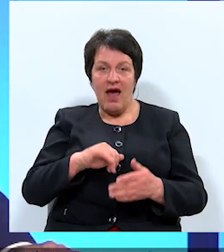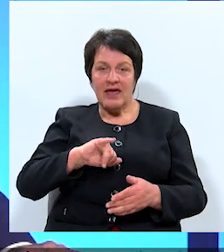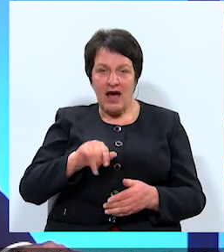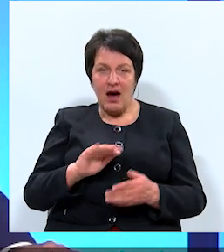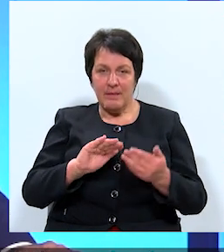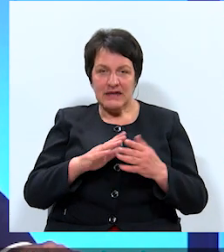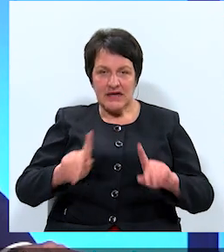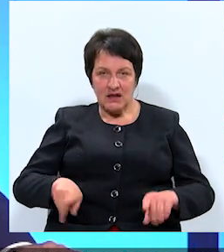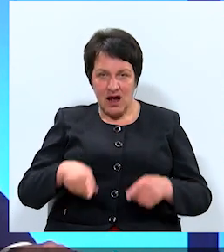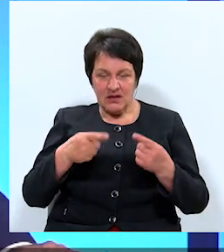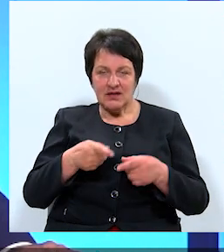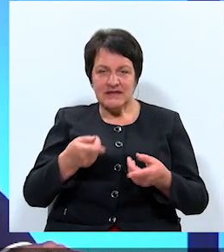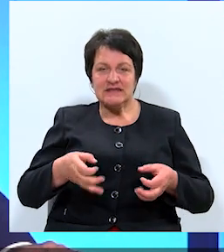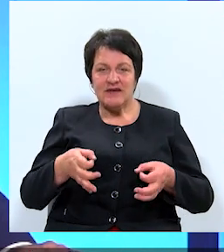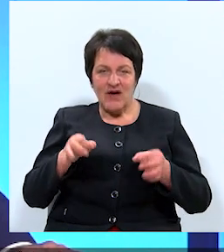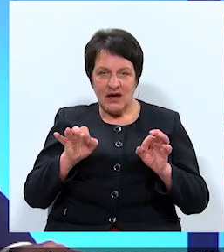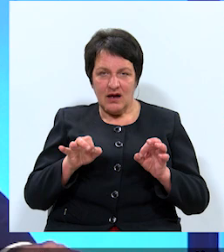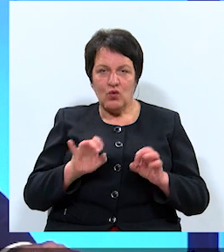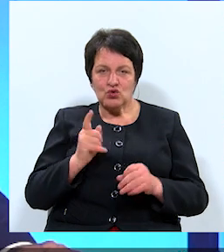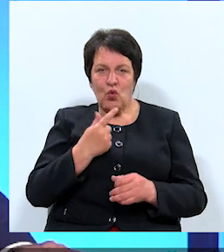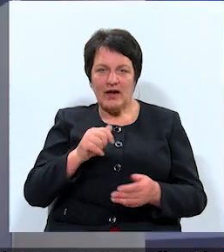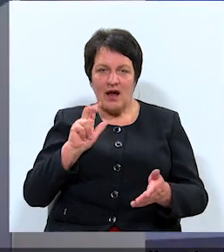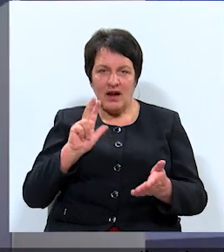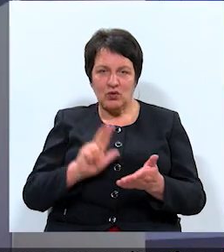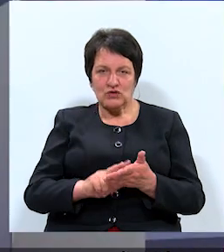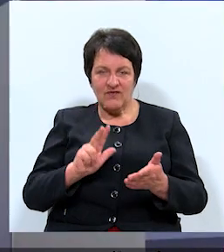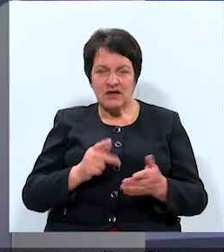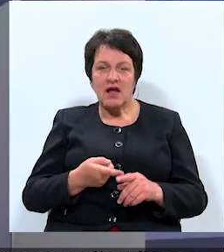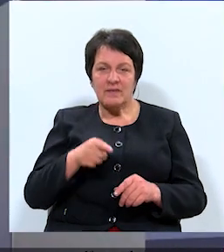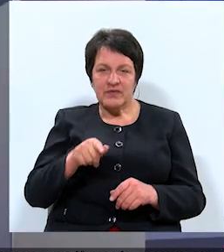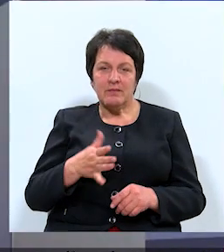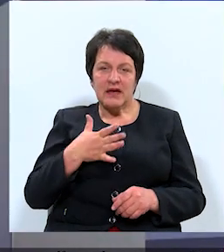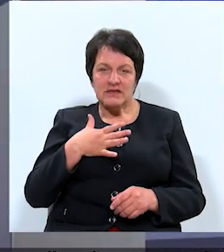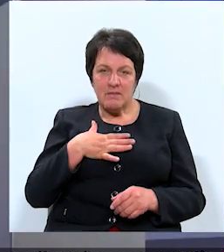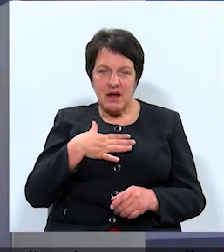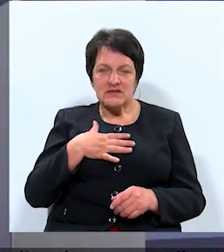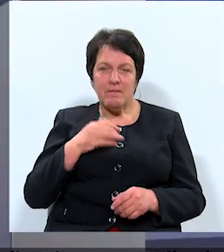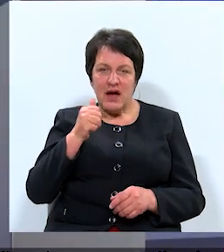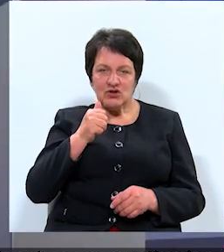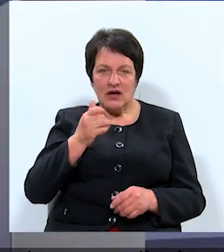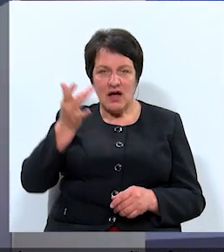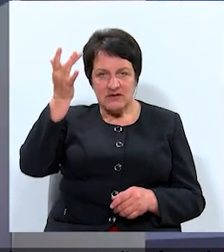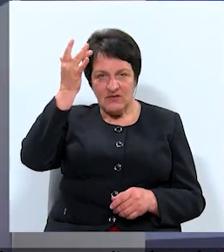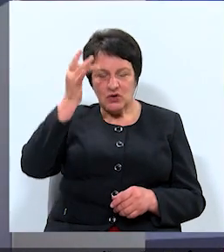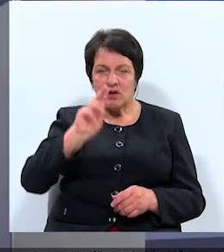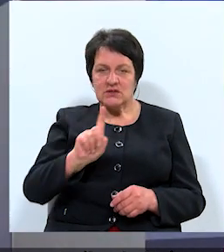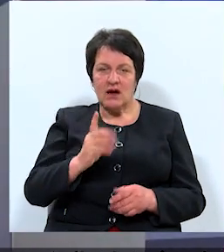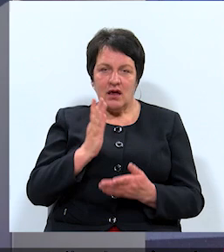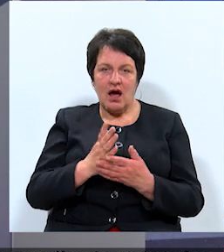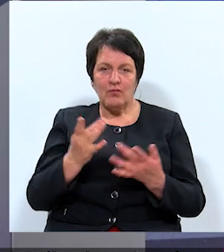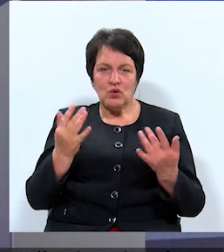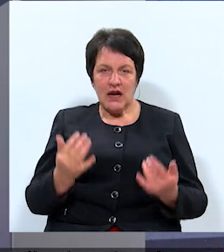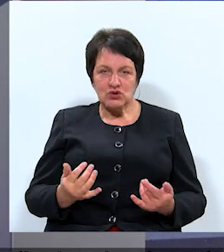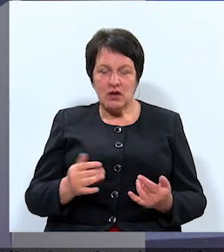attīstās, tas ir svarīgākais, uz ko ir jāliek uzsvars. Tāpēc mans personīgais viedoklis, ka jābūt